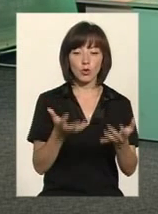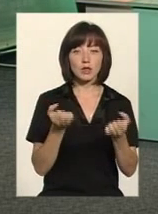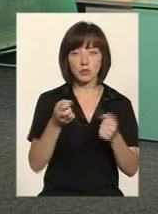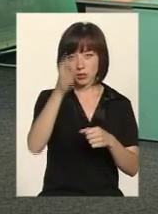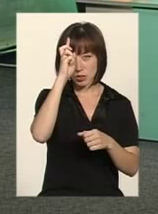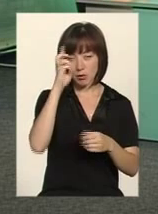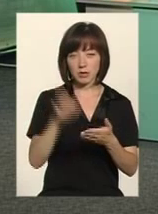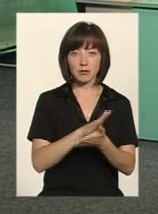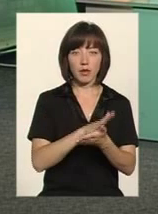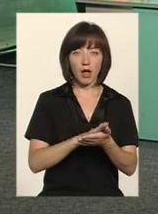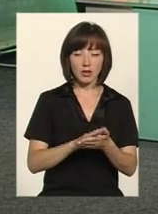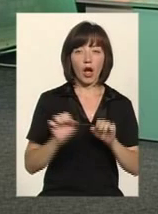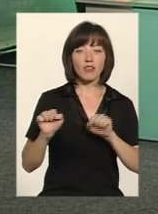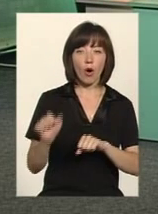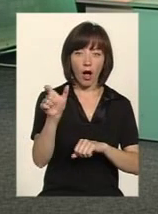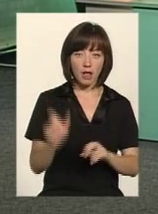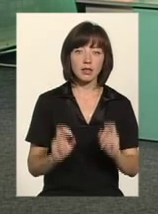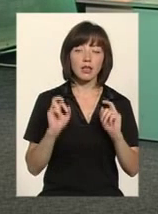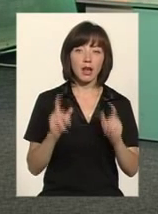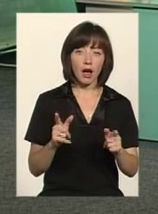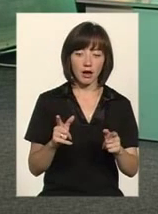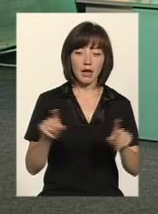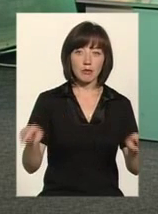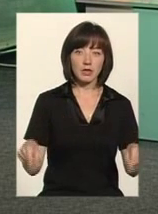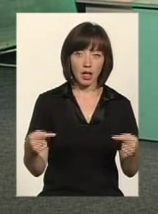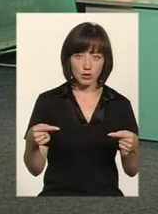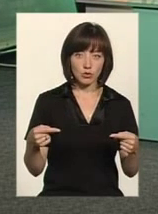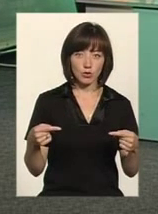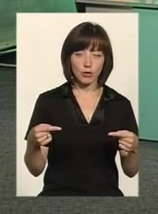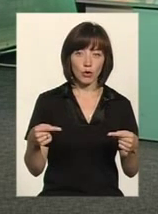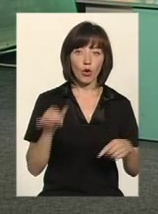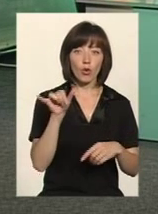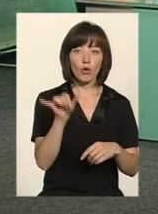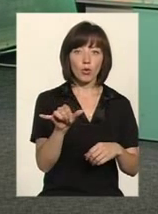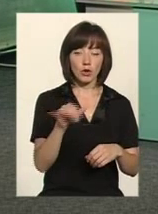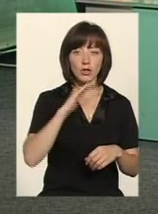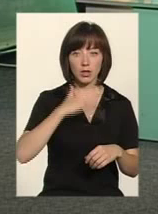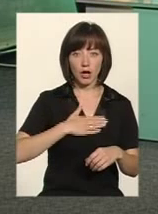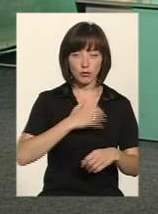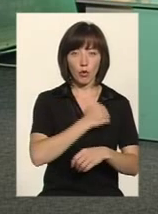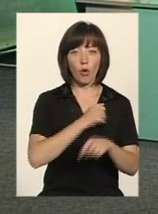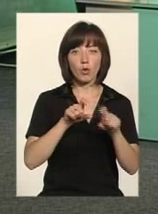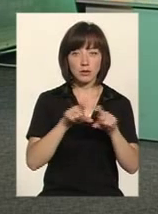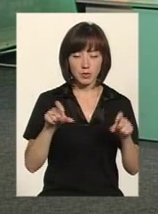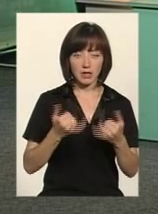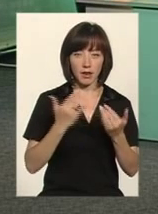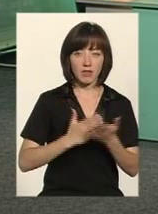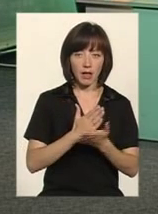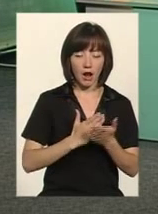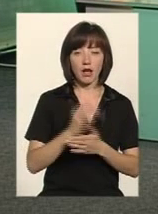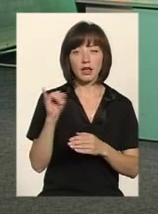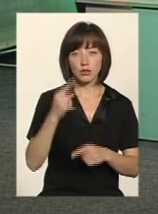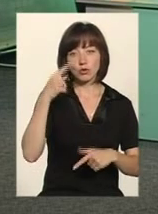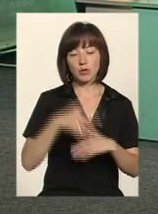отримати від держави безоплатного адвоката, як пройти реабілітацію у нашому госпіталі для ветеранів. І